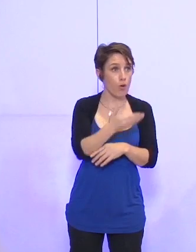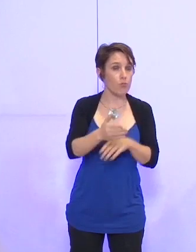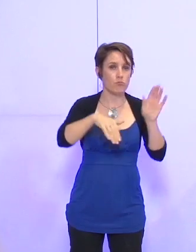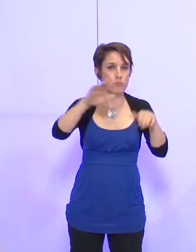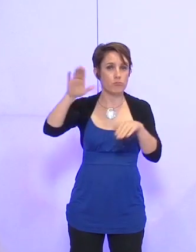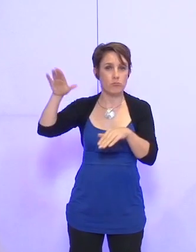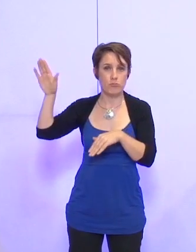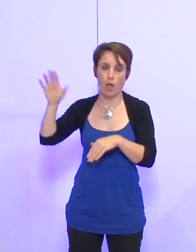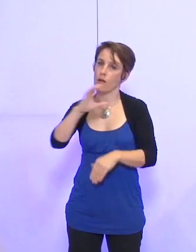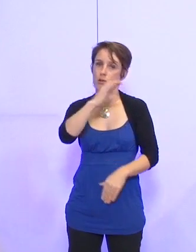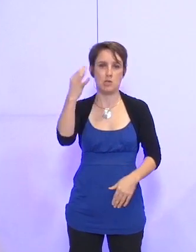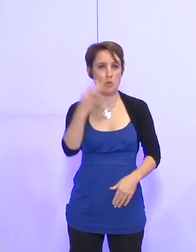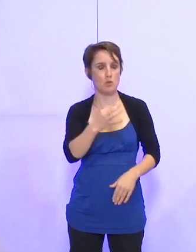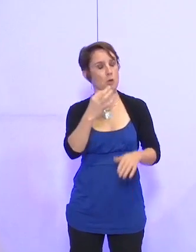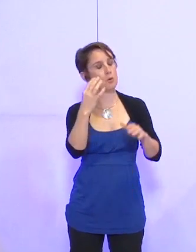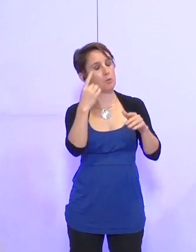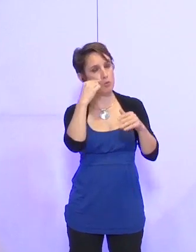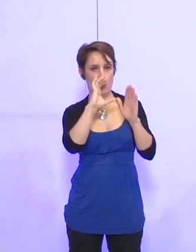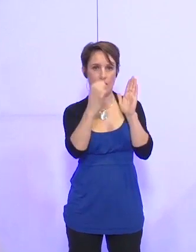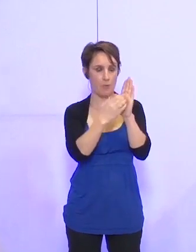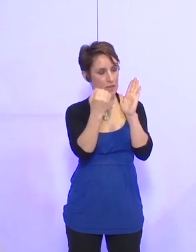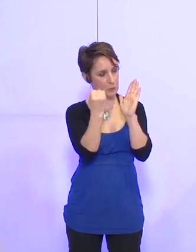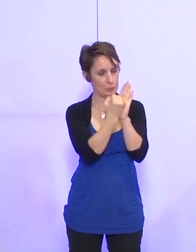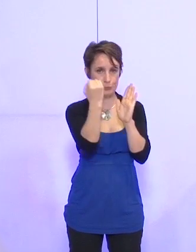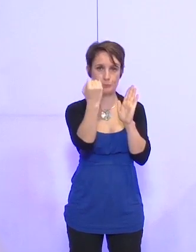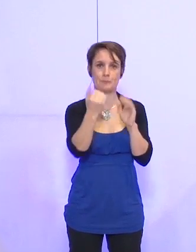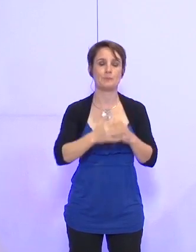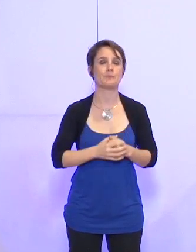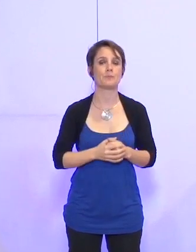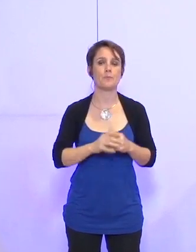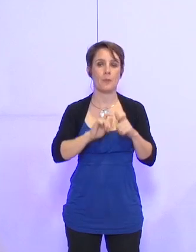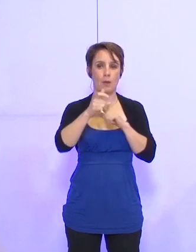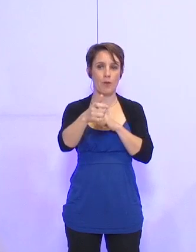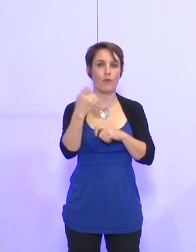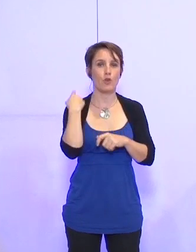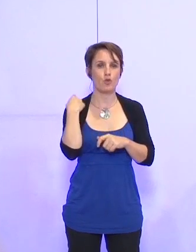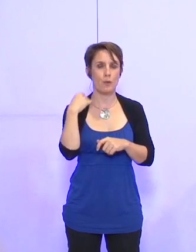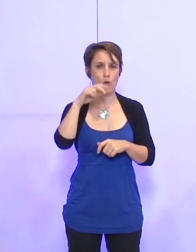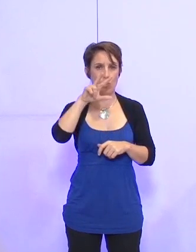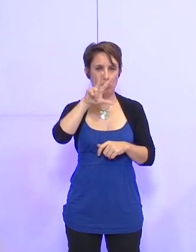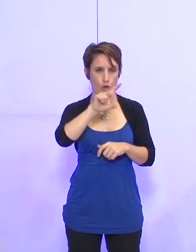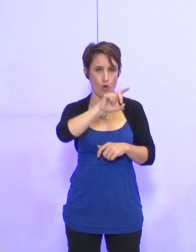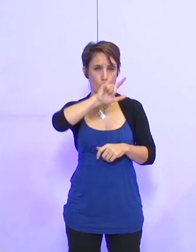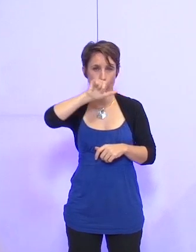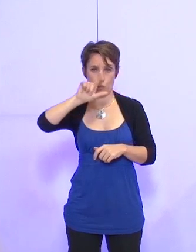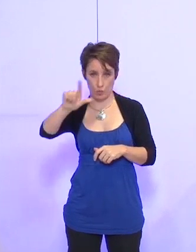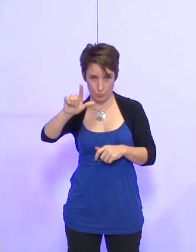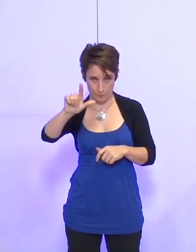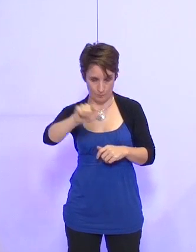? Unanimité également pour cette délibération. La délibération numéro 32